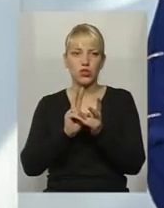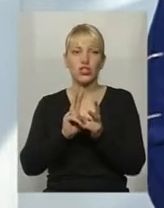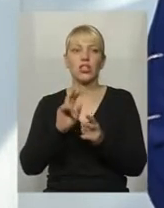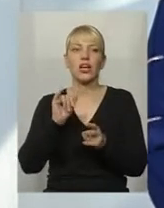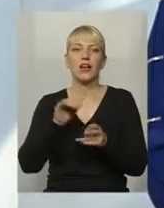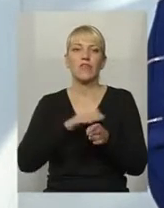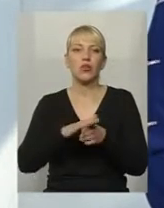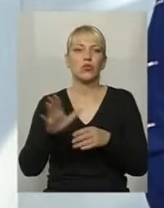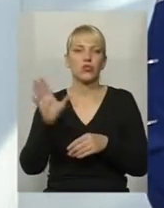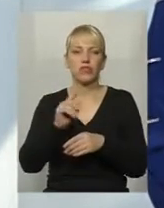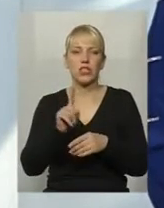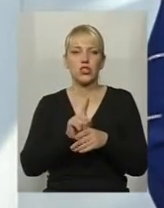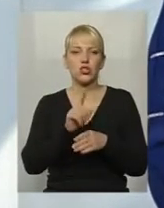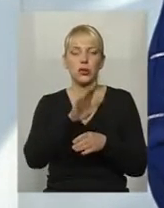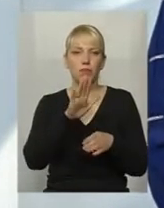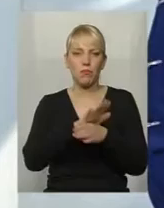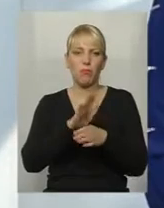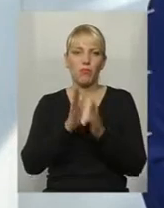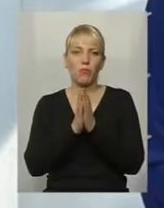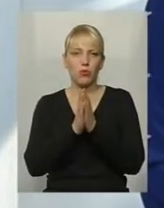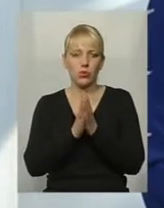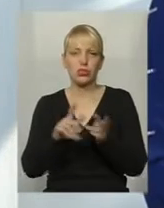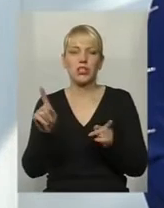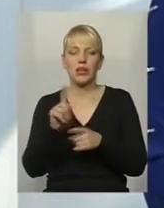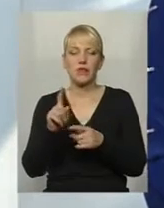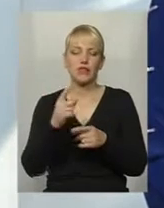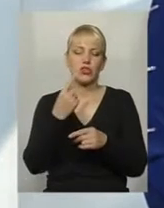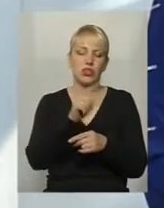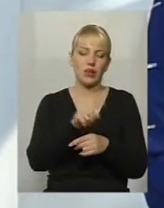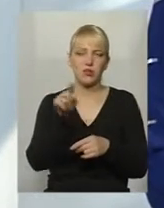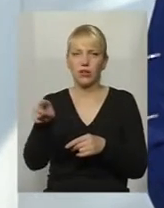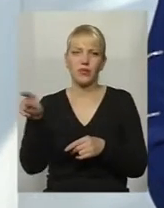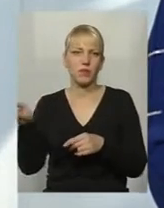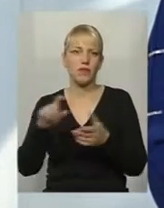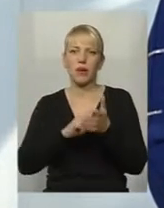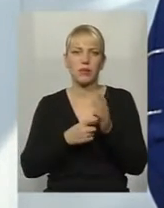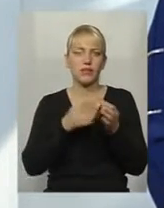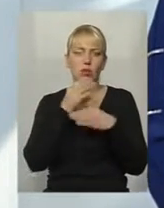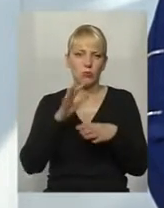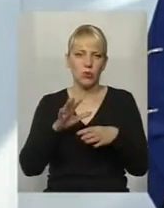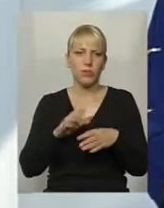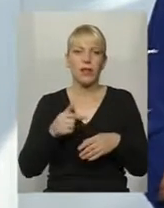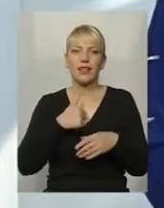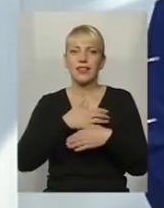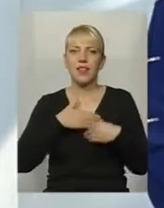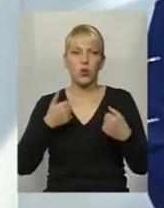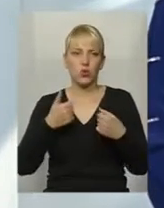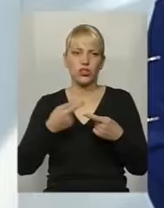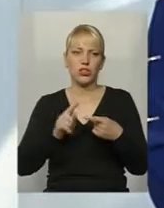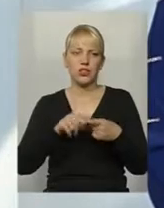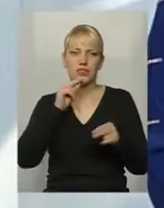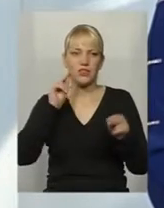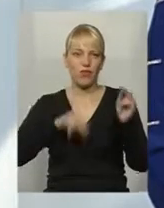все, що їм посилено. Чи в одному кабінеті, чи в іншому, чи в другому, чи в третьому. Я не хочу таких огульних